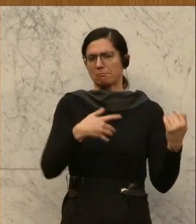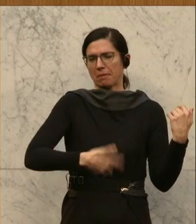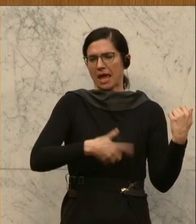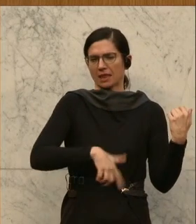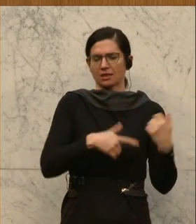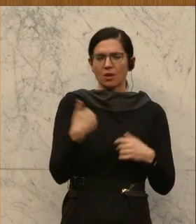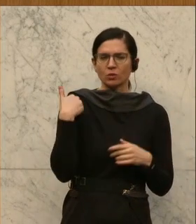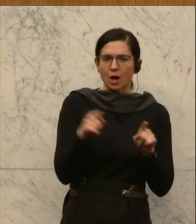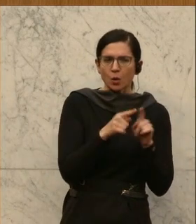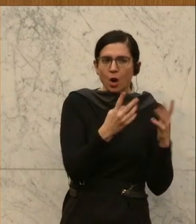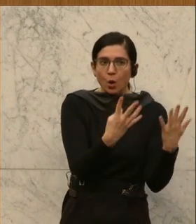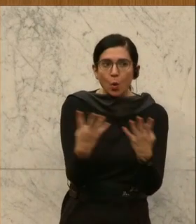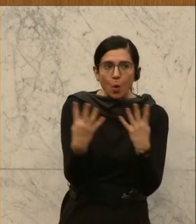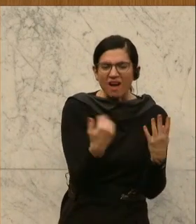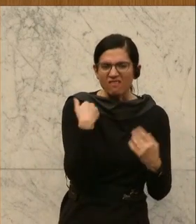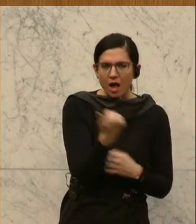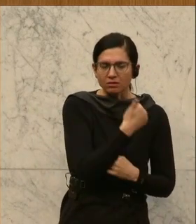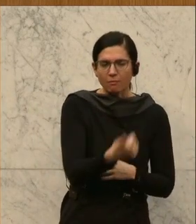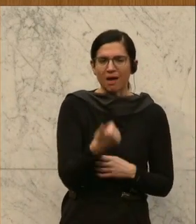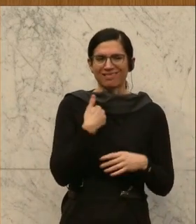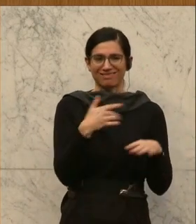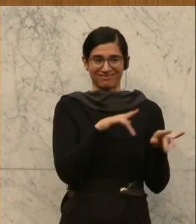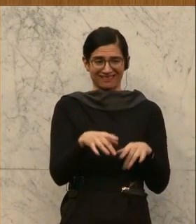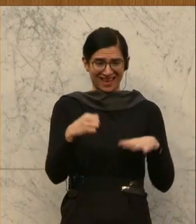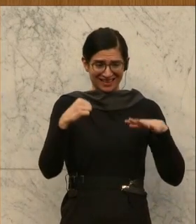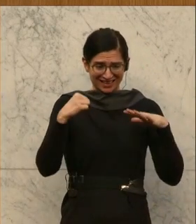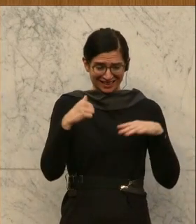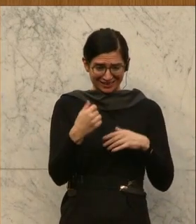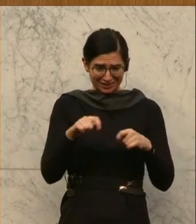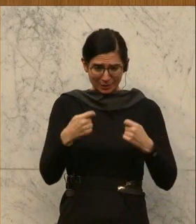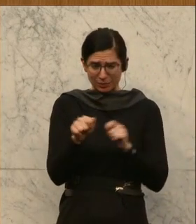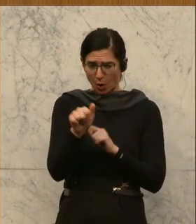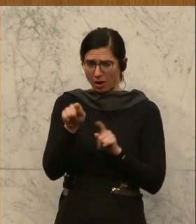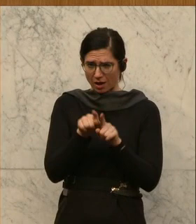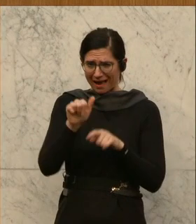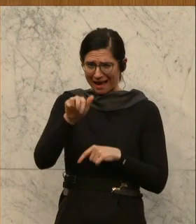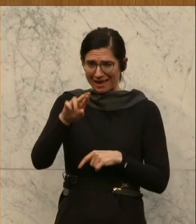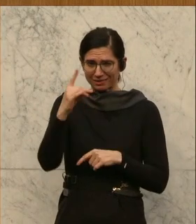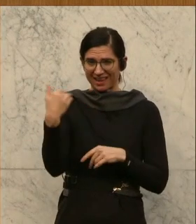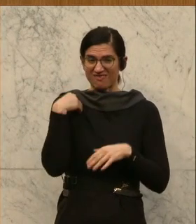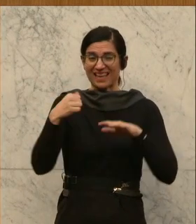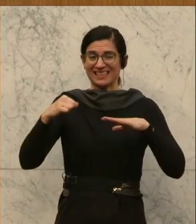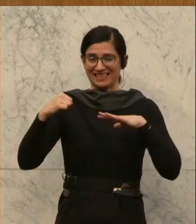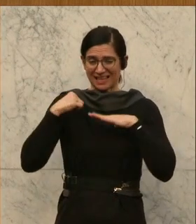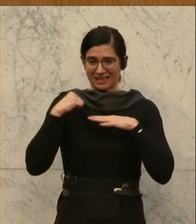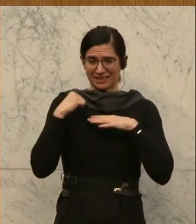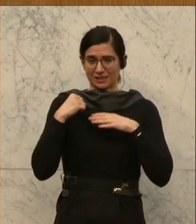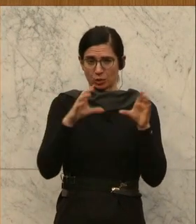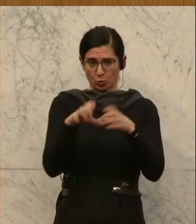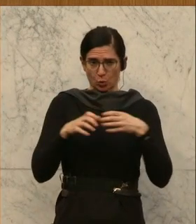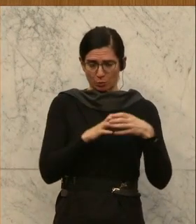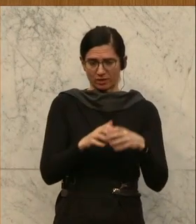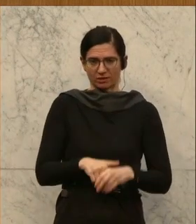Notabedien der ARD hat im Übrigen 16 Ensembles und Orchester. Unter ORF muss ich schon noch bewusst sein, welche